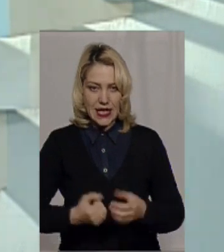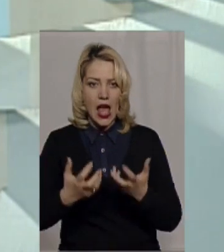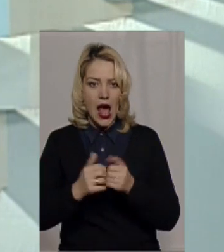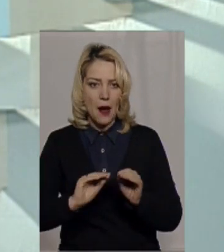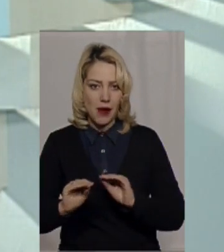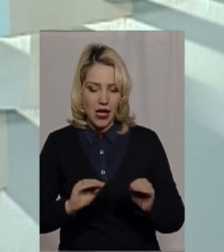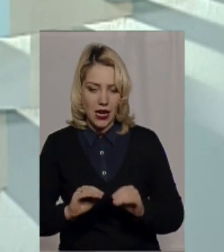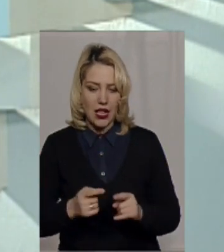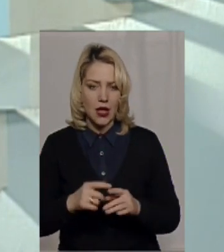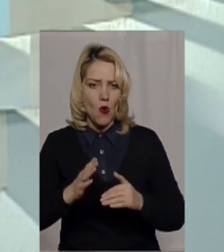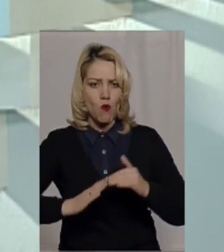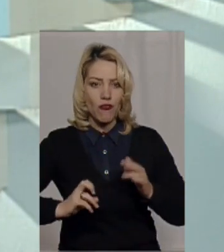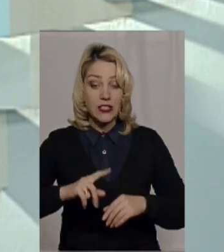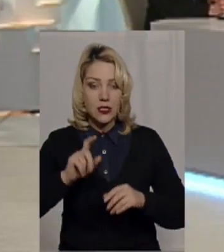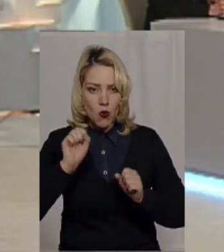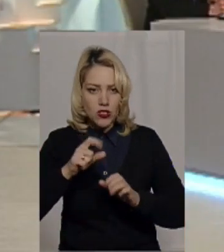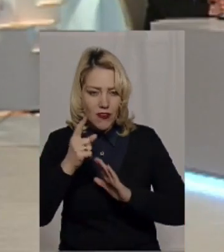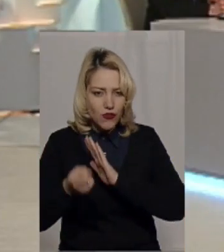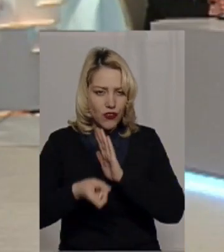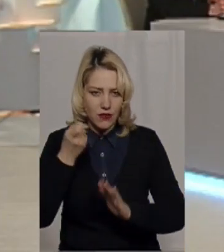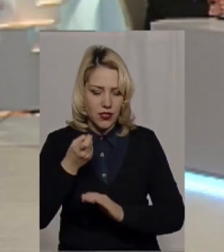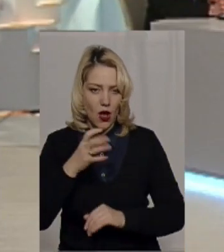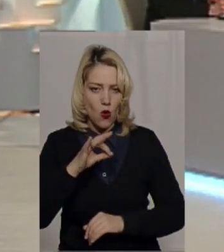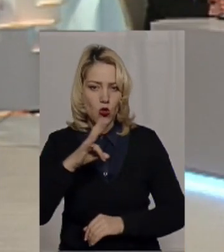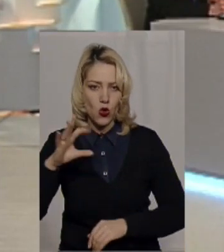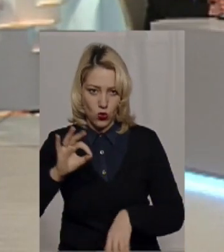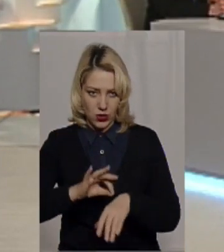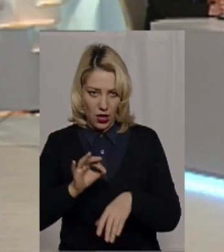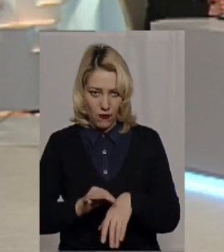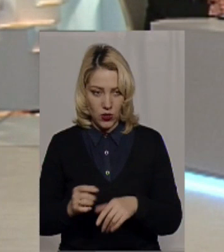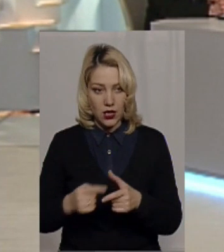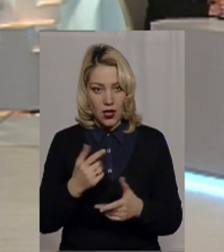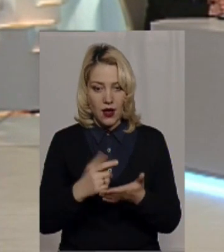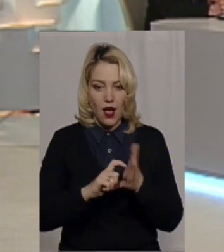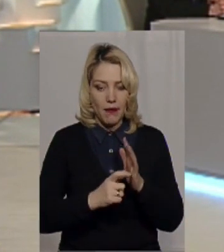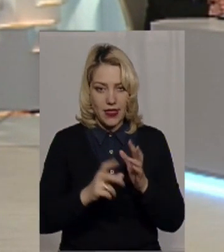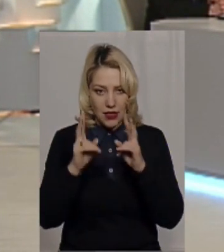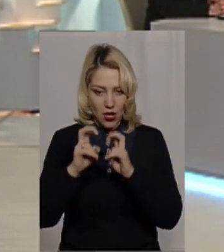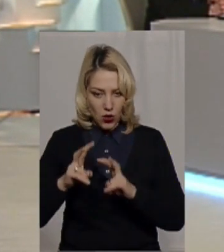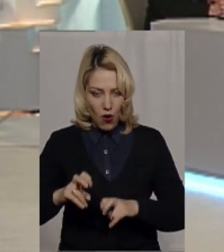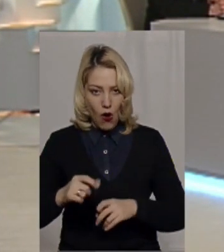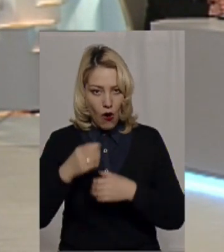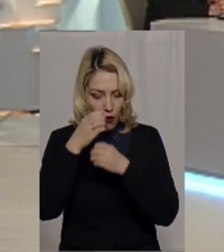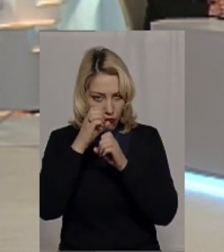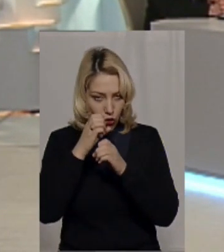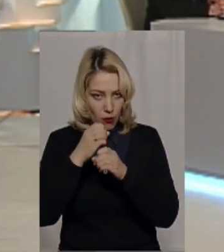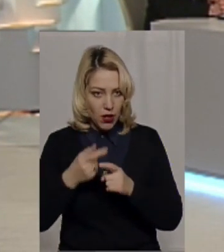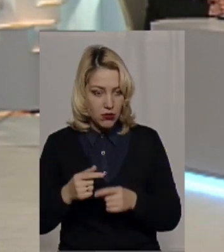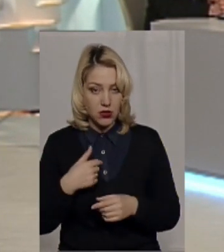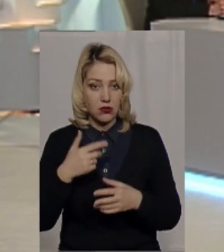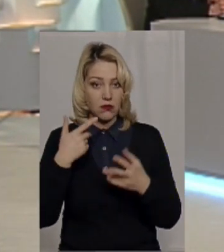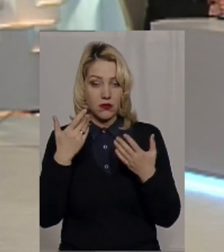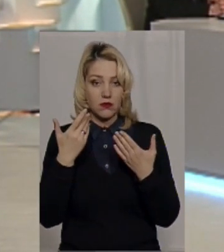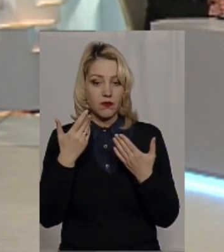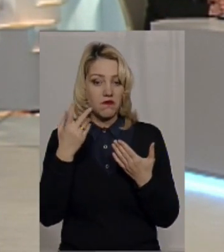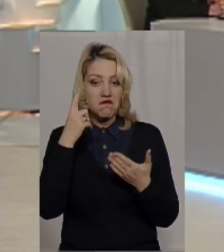можливостю встановлення онкозахворюваності або кабінет діагностики офтальмологічний, то я не впевнений, що в нас,